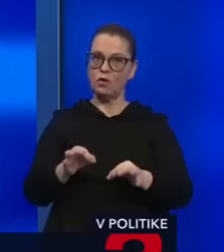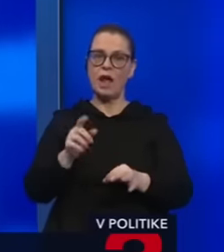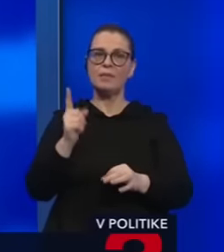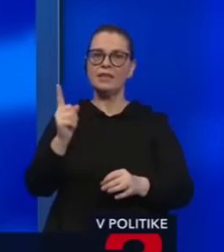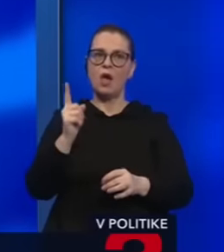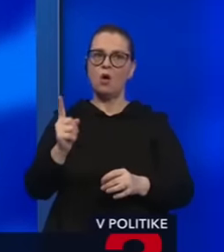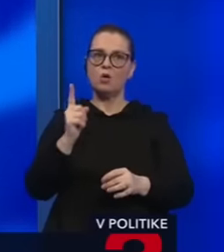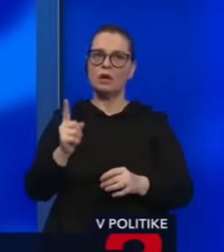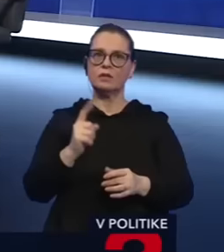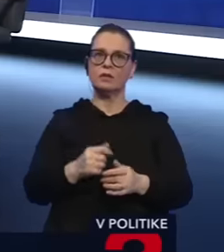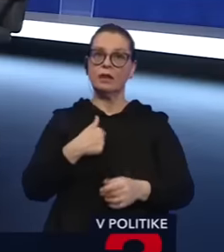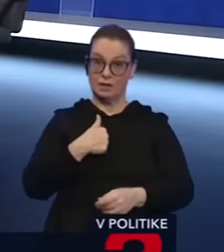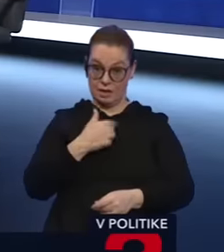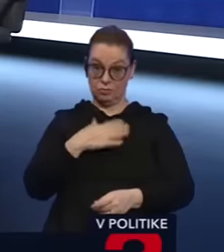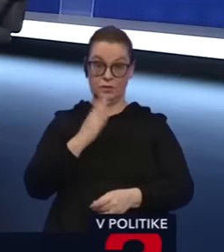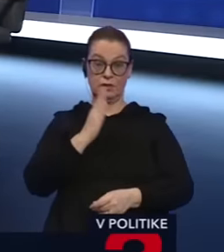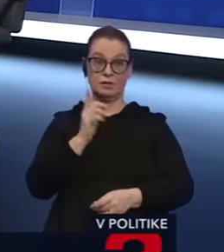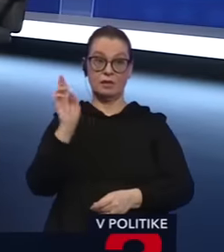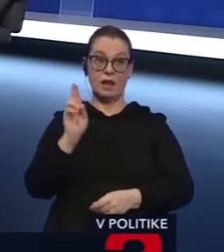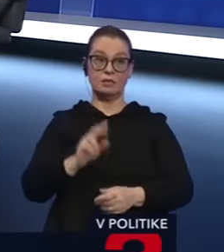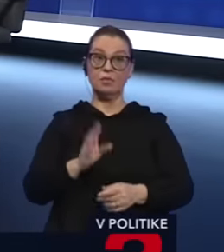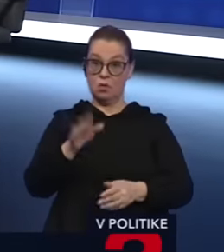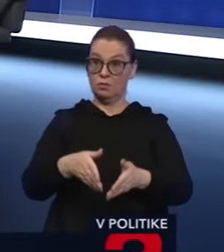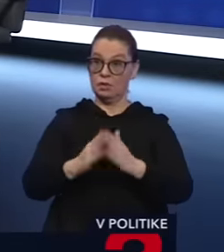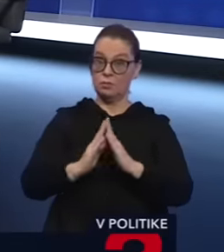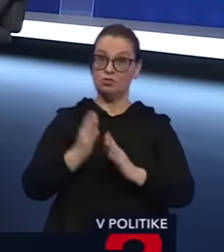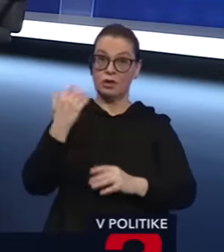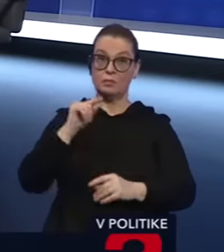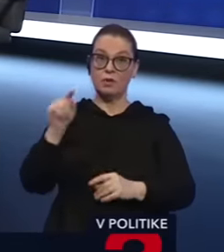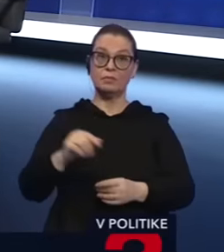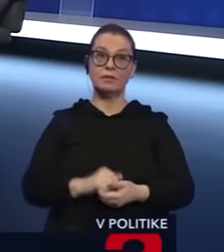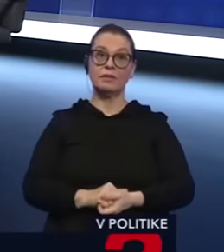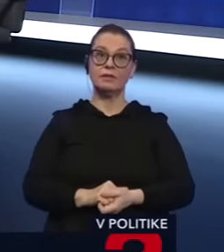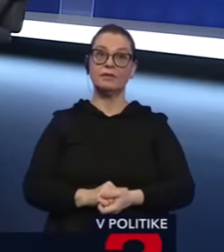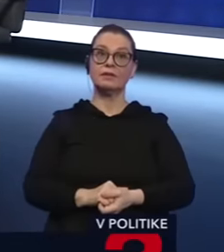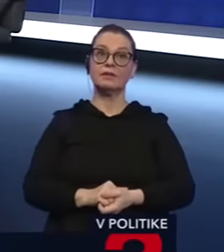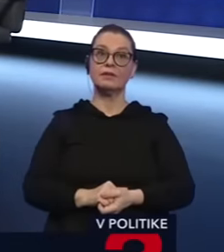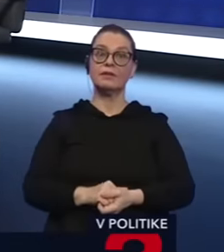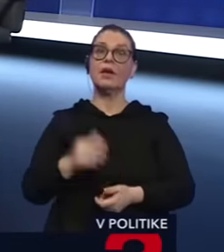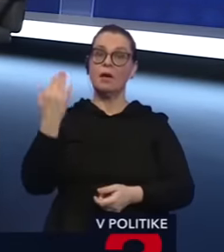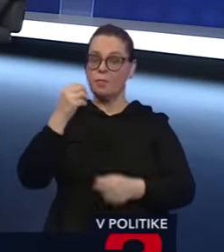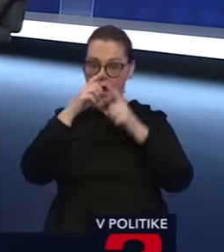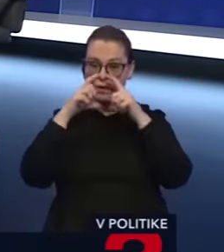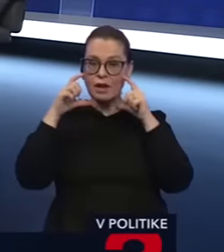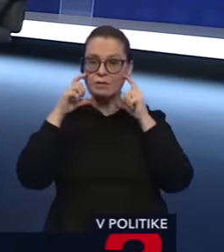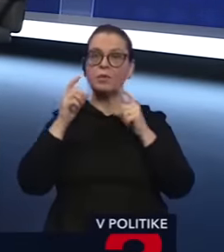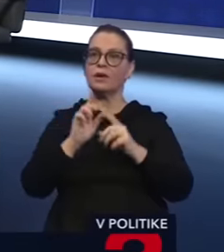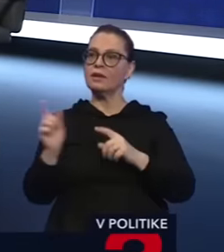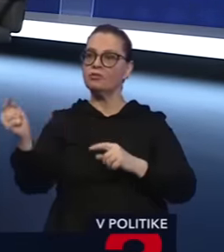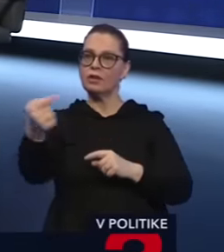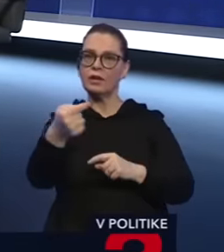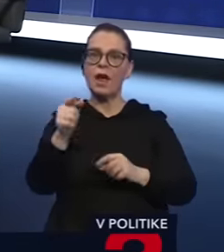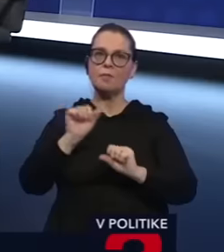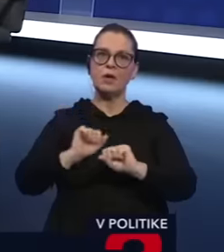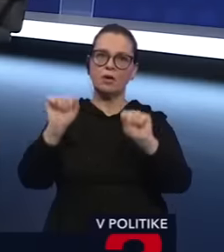neohrozol zamestnancov. A ja som chceli zhlasovať. Tak ste mohli k ľudne požiadať a boli by ste tam. Bol za tou fóliou, mal respirátor, išli samostatným vchodom, len